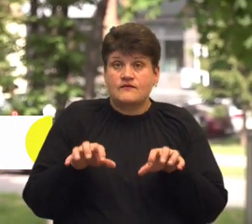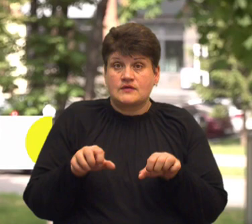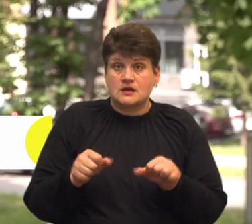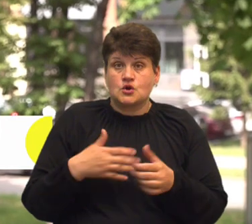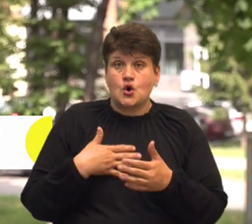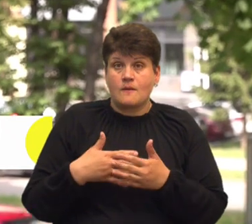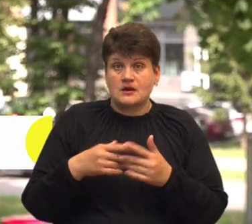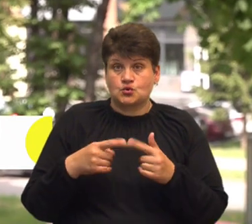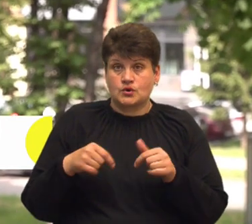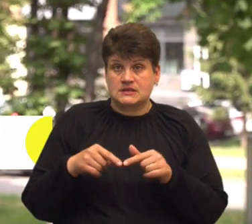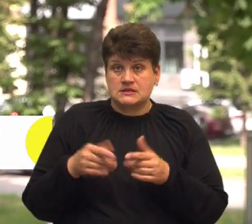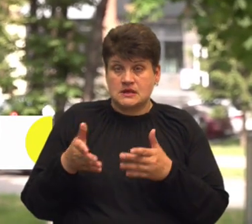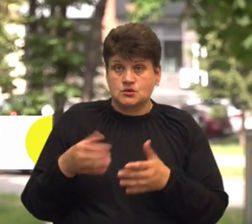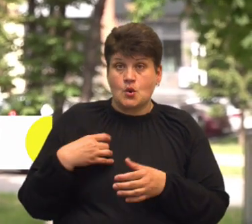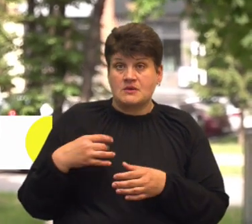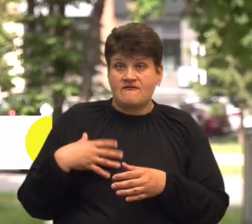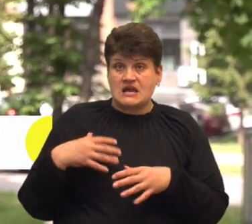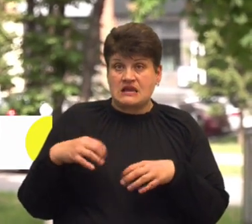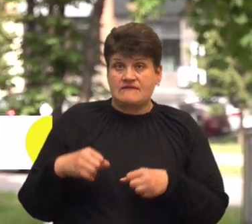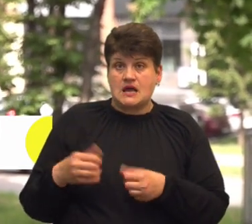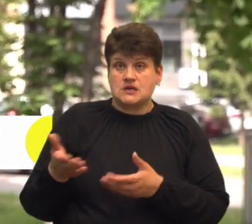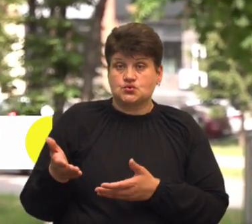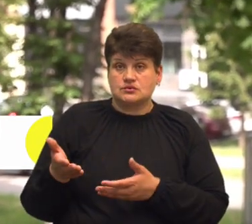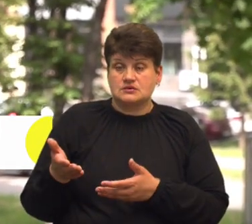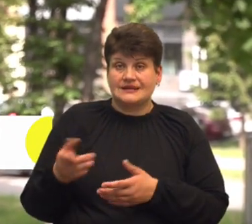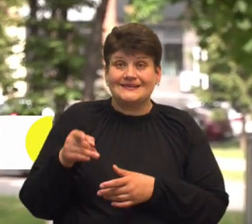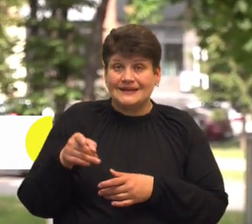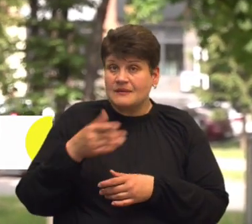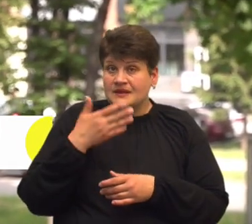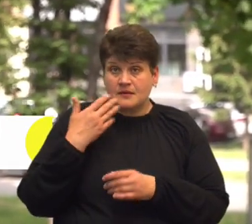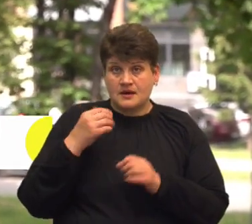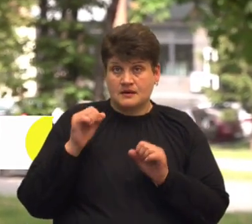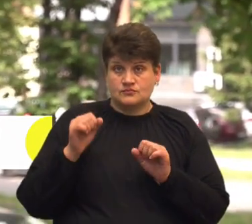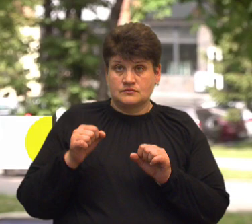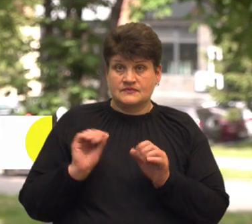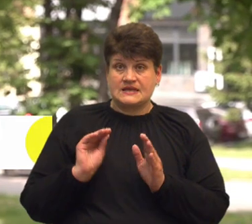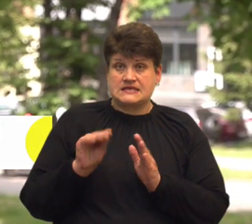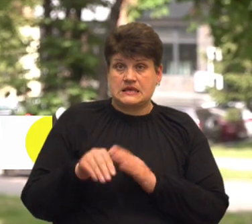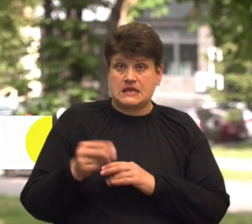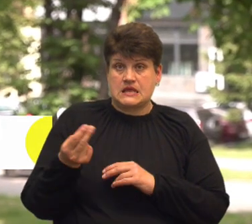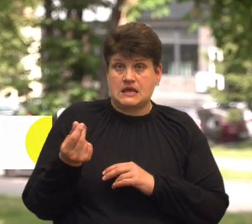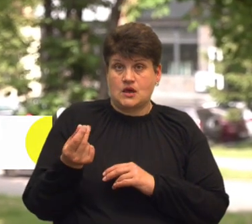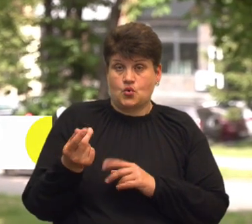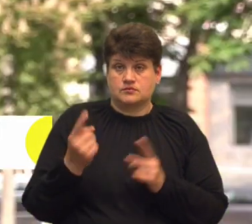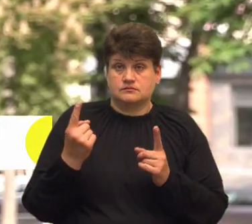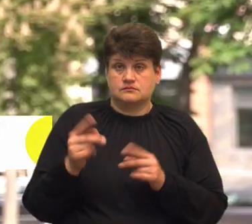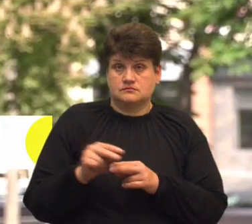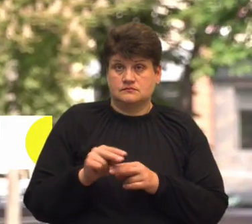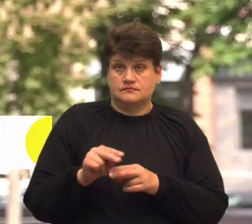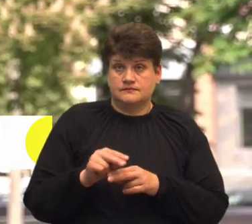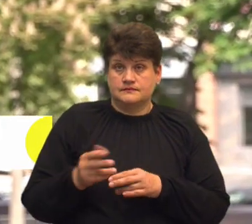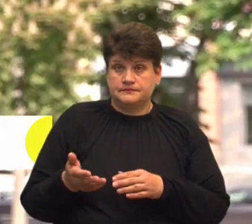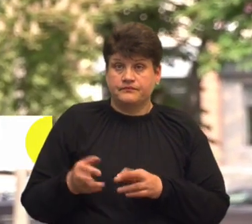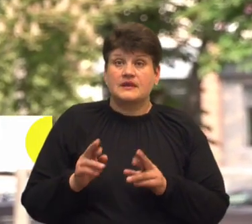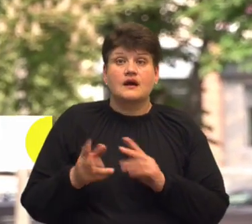організації. А отже, у приватній власності. Тому там немає змоги закладати кошти і її капітально відремонтувати. Як це